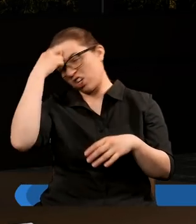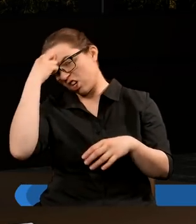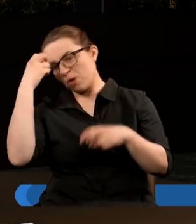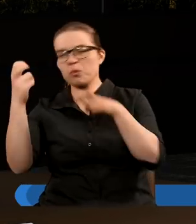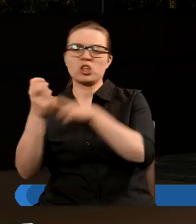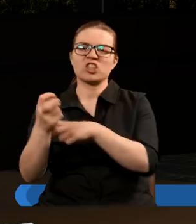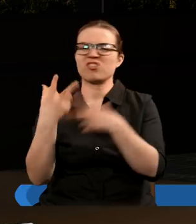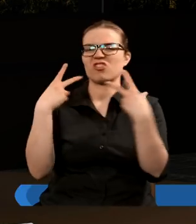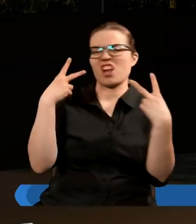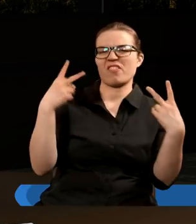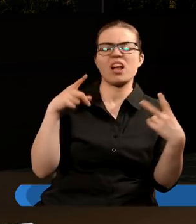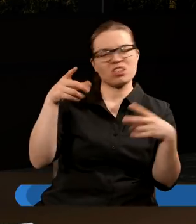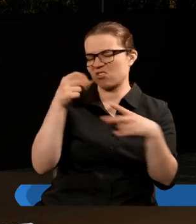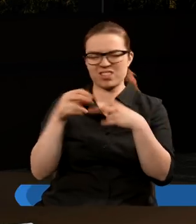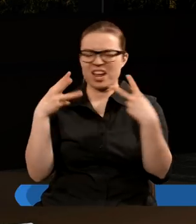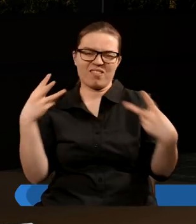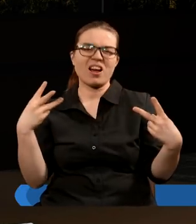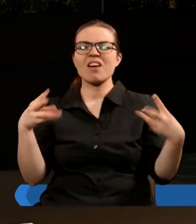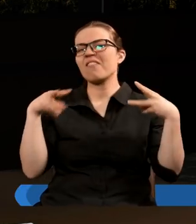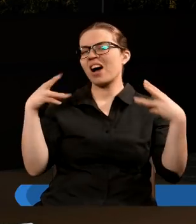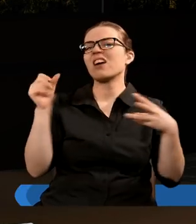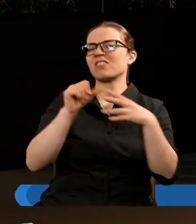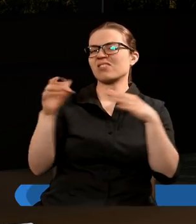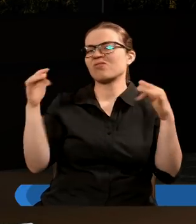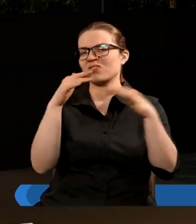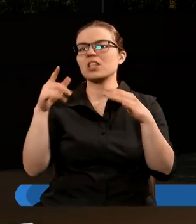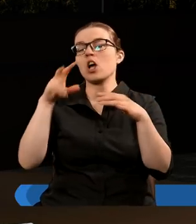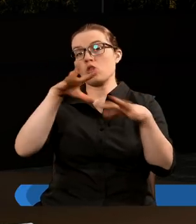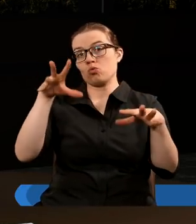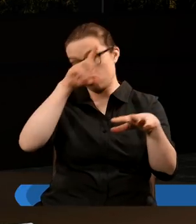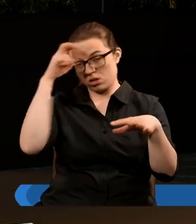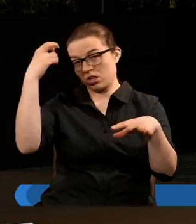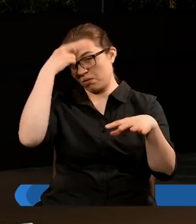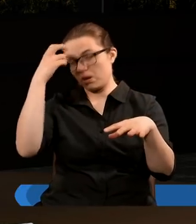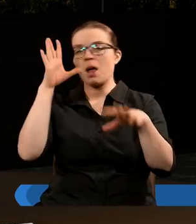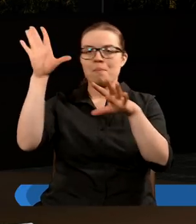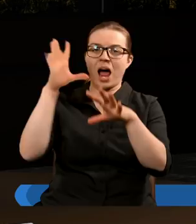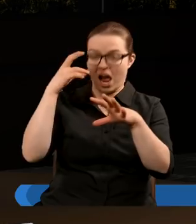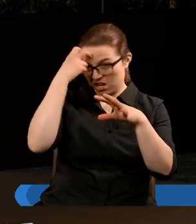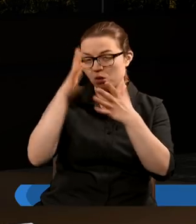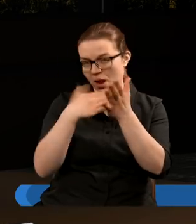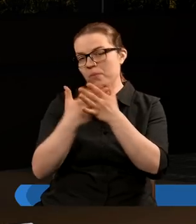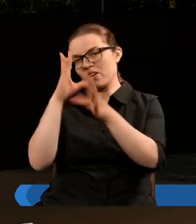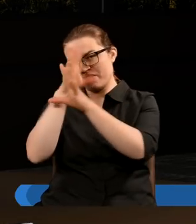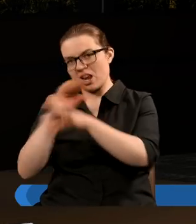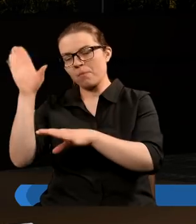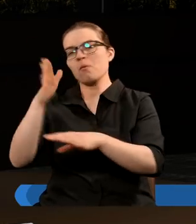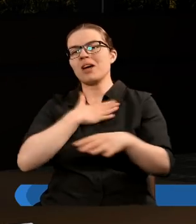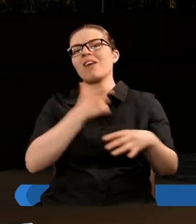jakiś cip na ręce, czy nie, to jest nieistotne. Wielu ludzi może mieć cip i wielbić Boga i mieć